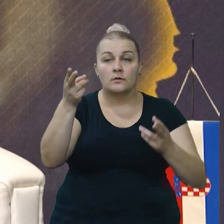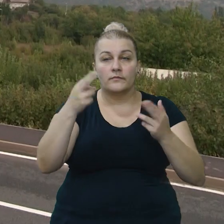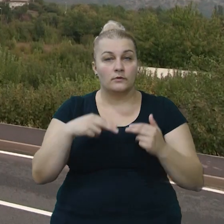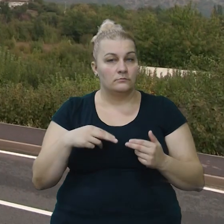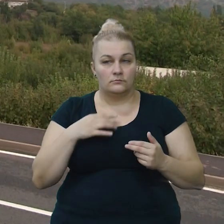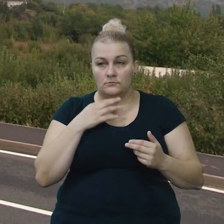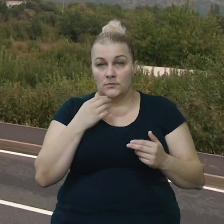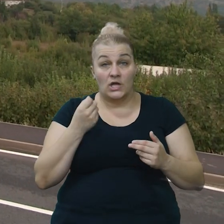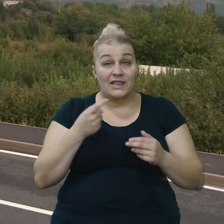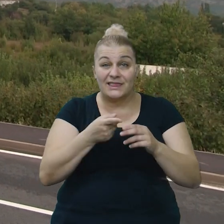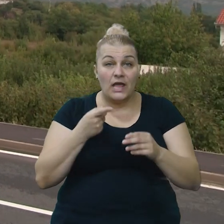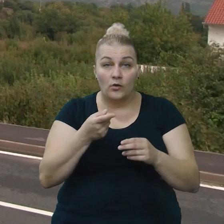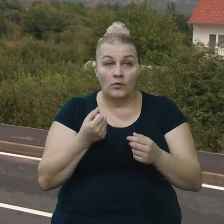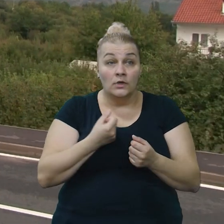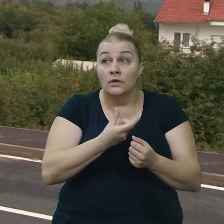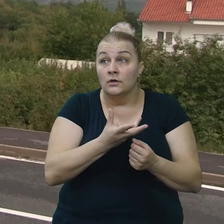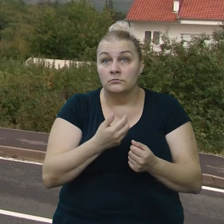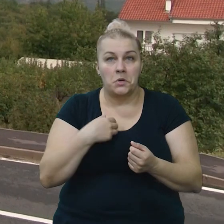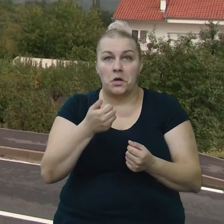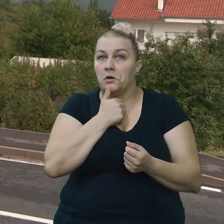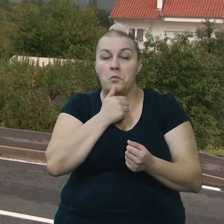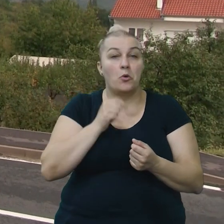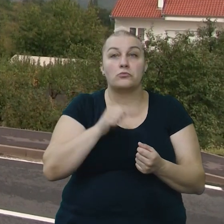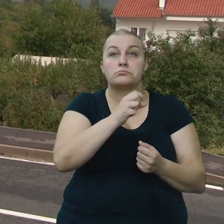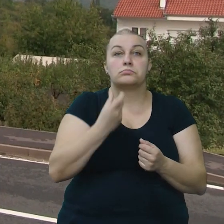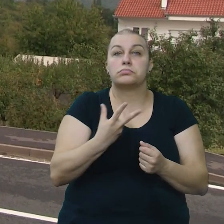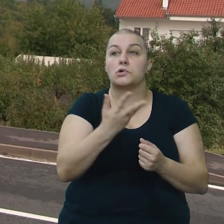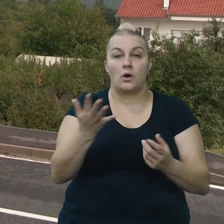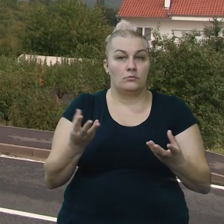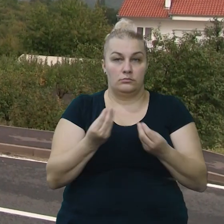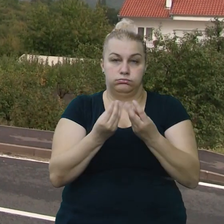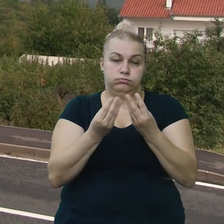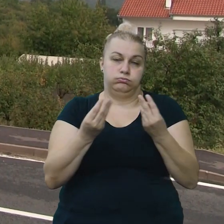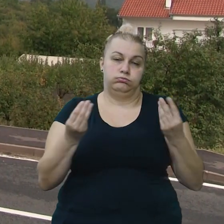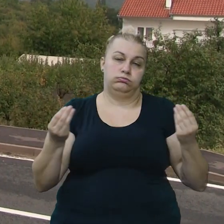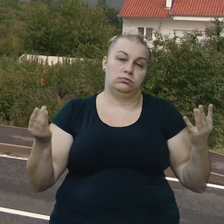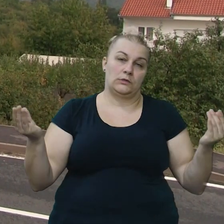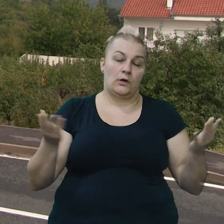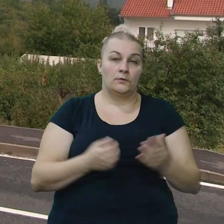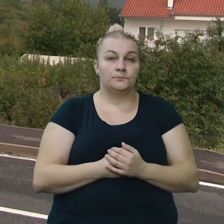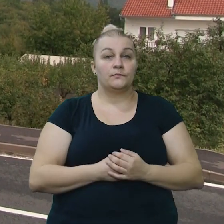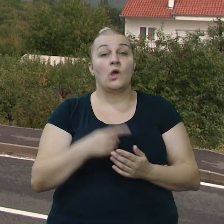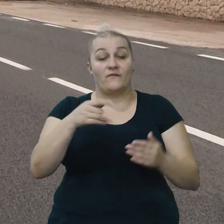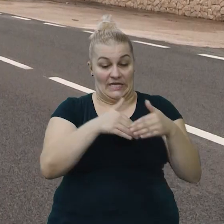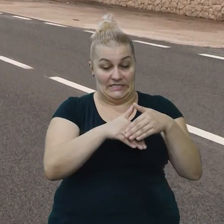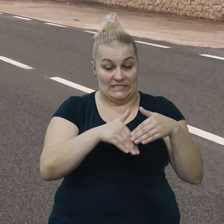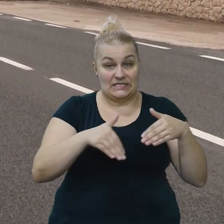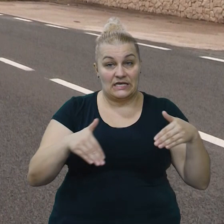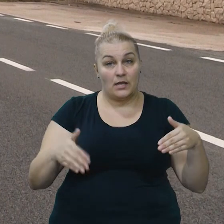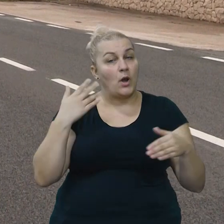toliko da i on ne može pobrojati. Crta na cesti je bila puna